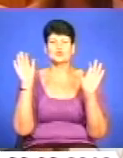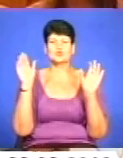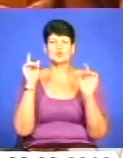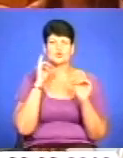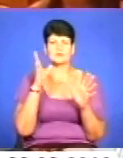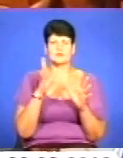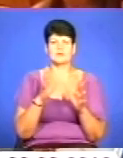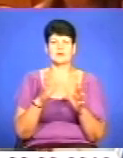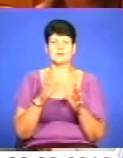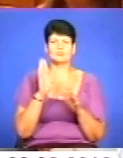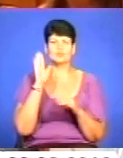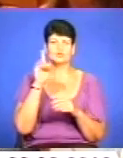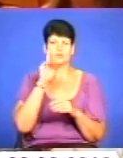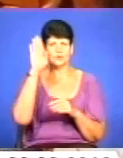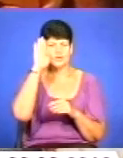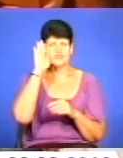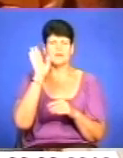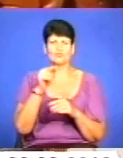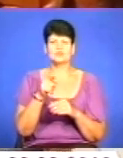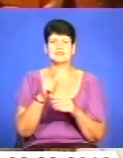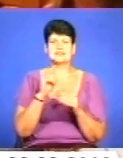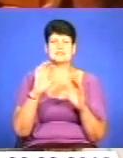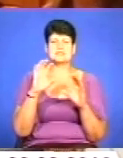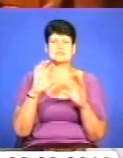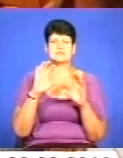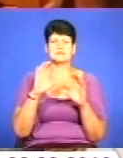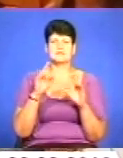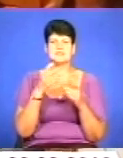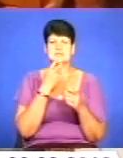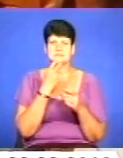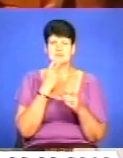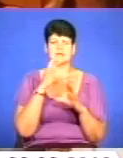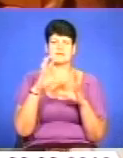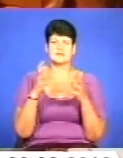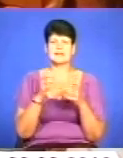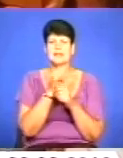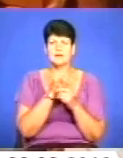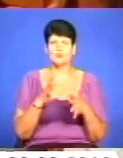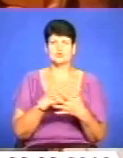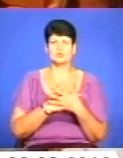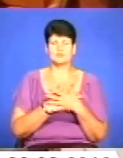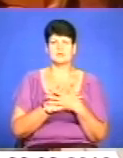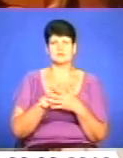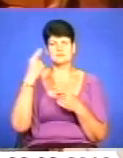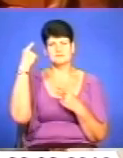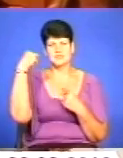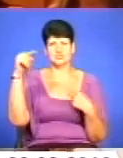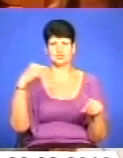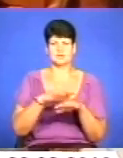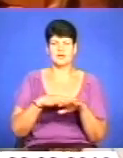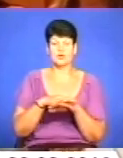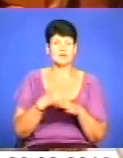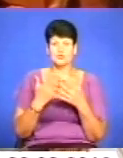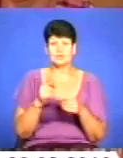неї твій сміх. І сльози, і все до загину. Не можна любити народів других, якщо ти не